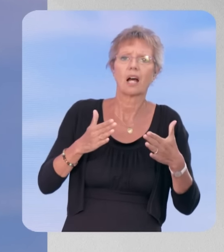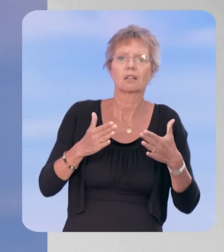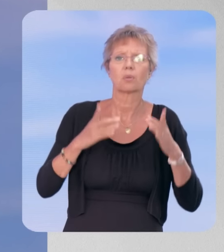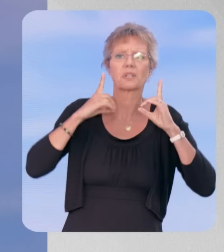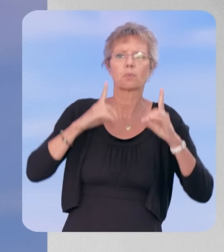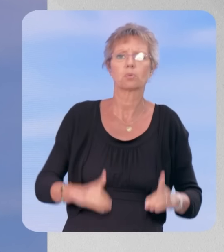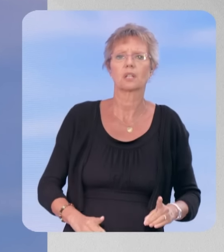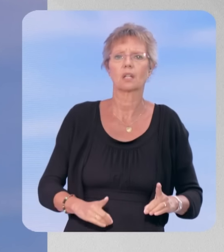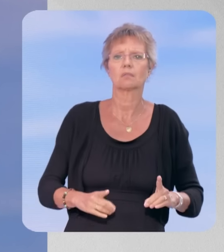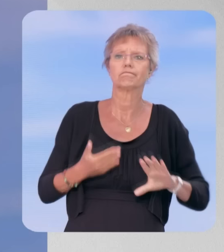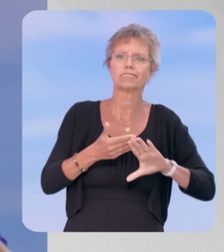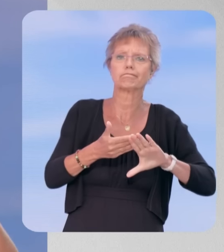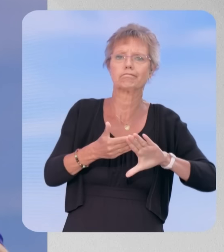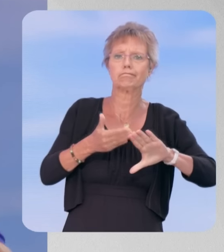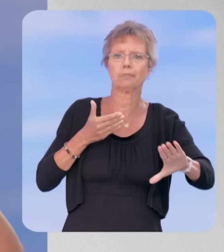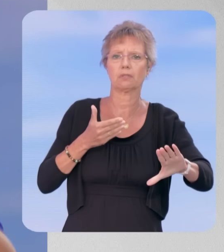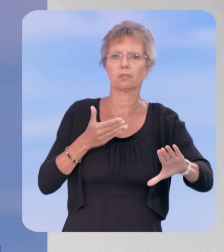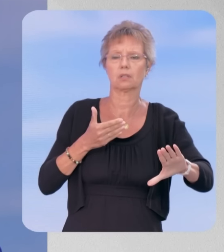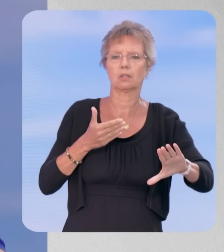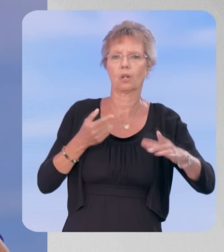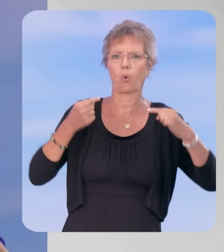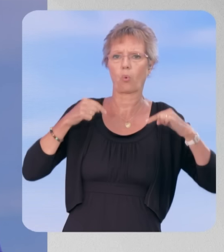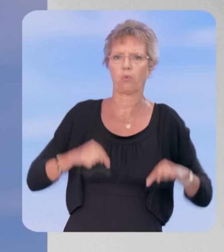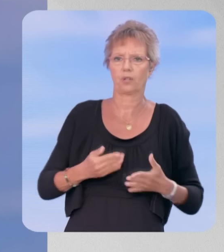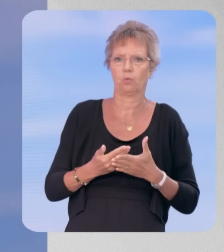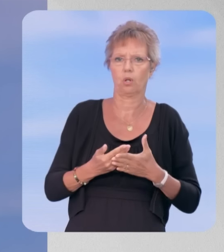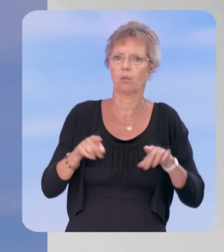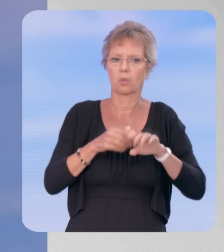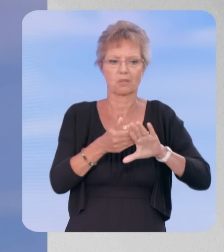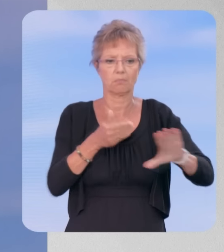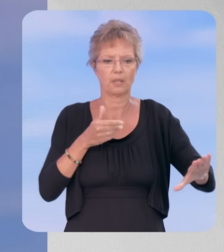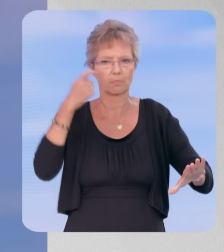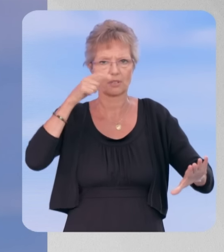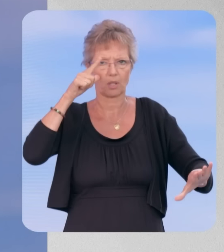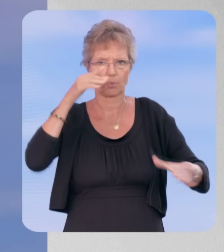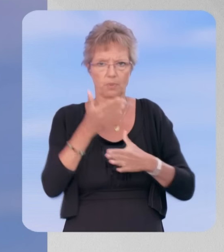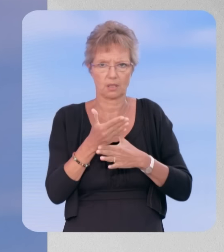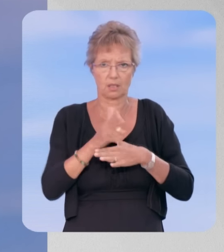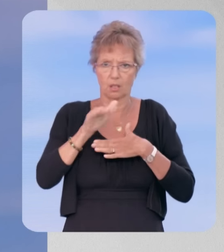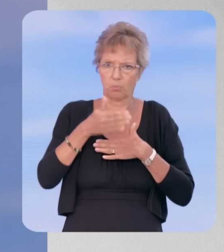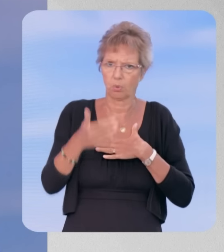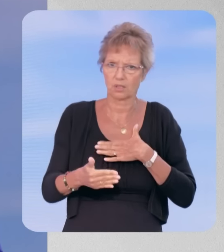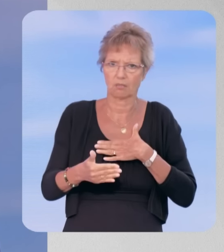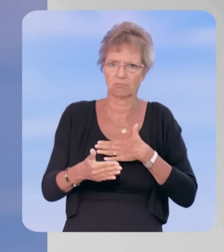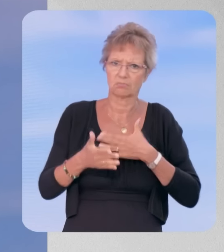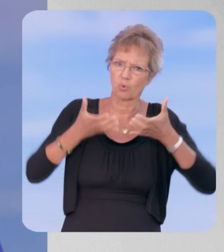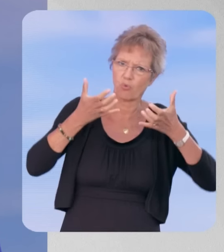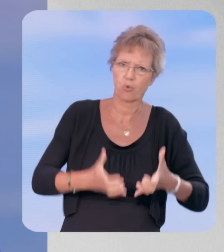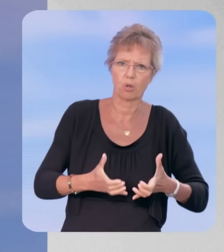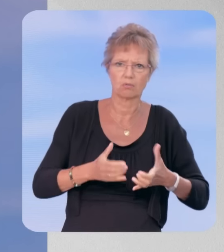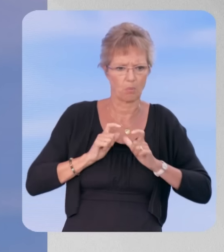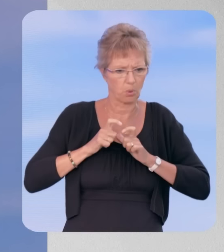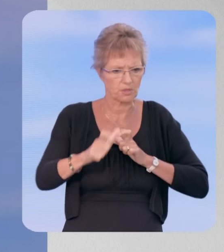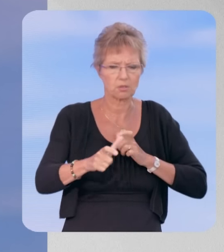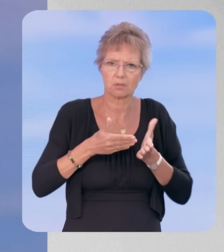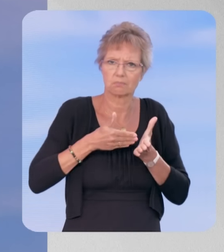vis-à-vis du pouvoir exécutif, mais aussi singulièrement du président de la République. Donc, nous lançons cette procédure, et je le dis à